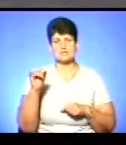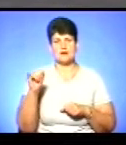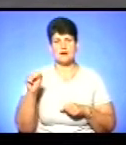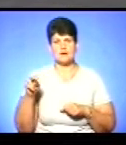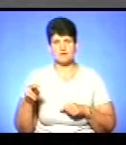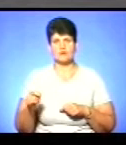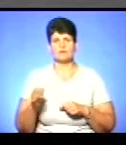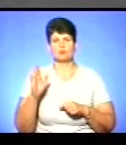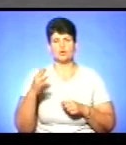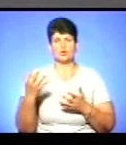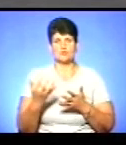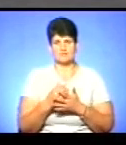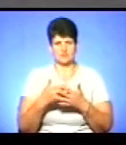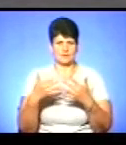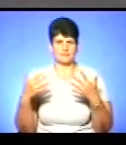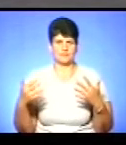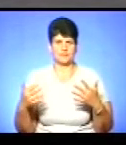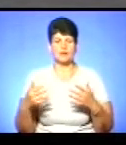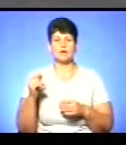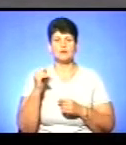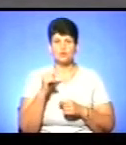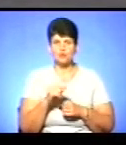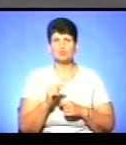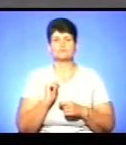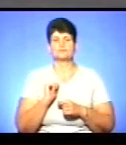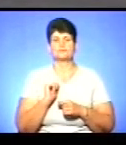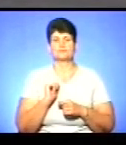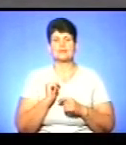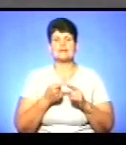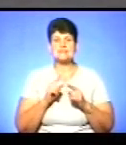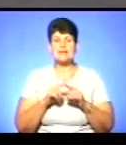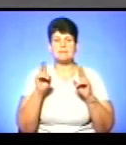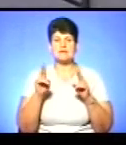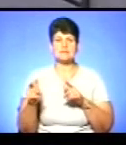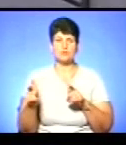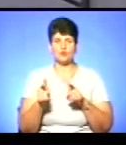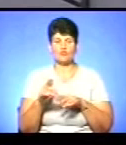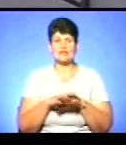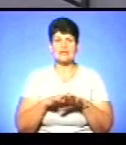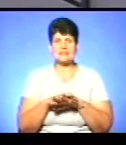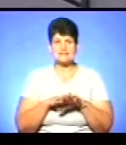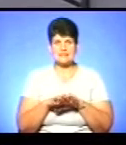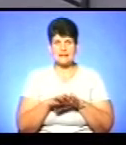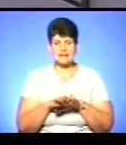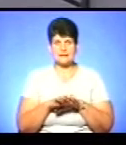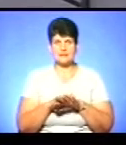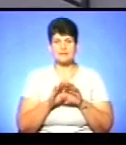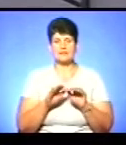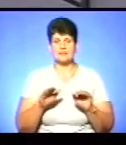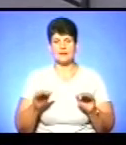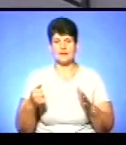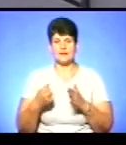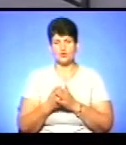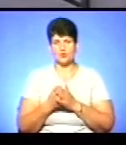суспільстві, щоб бути успішним і так далі. Тому, власне, цей принцип підготовки населення, дітей до